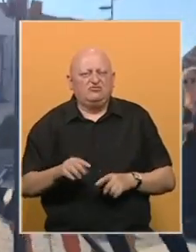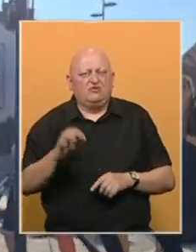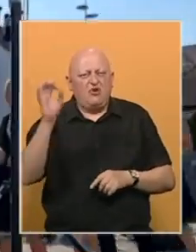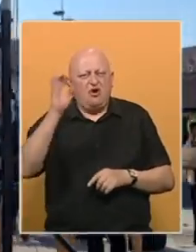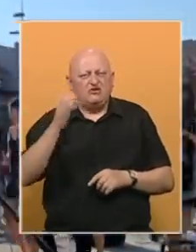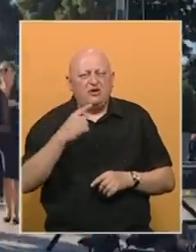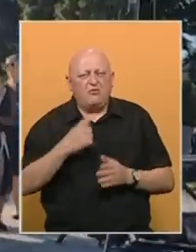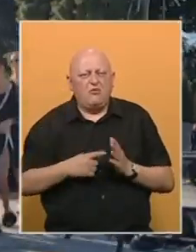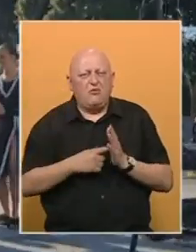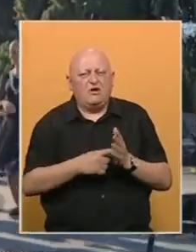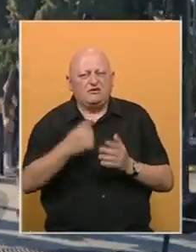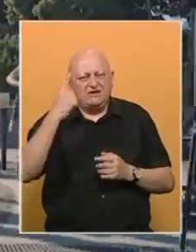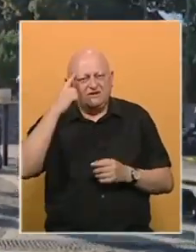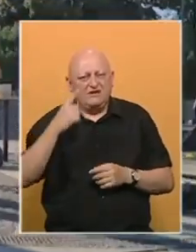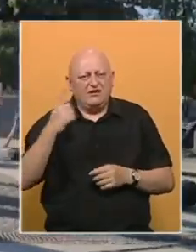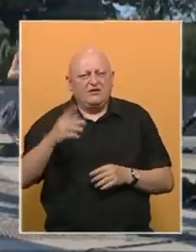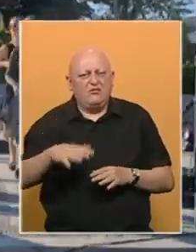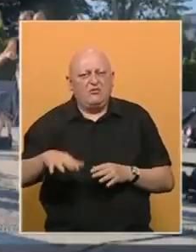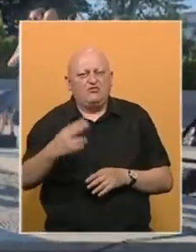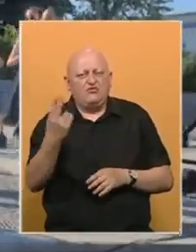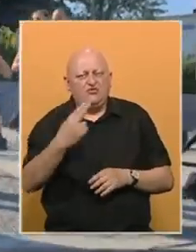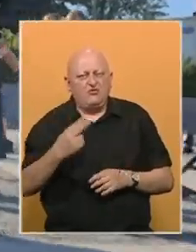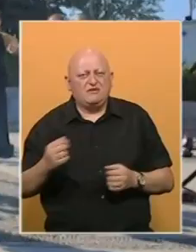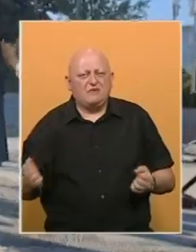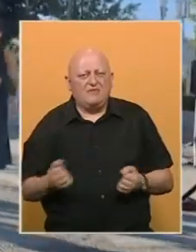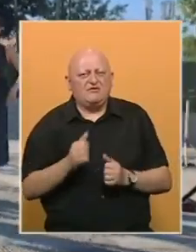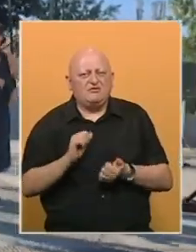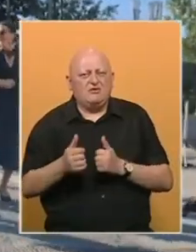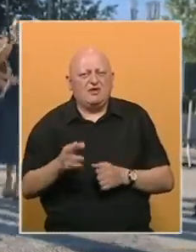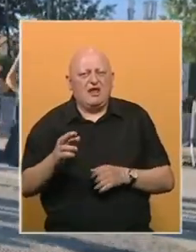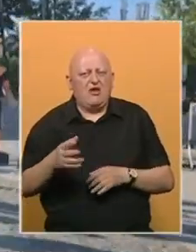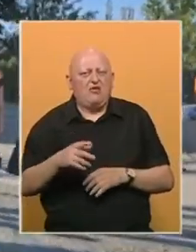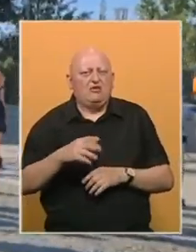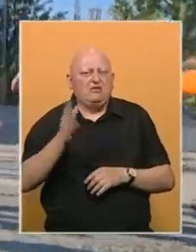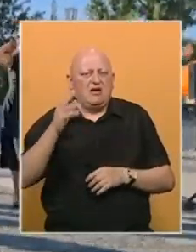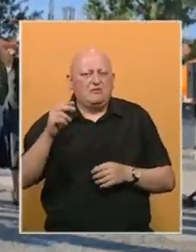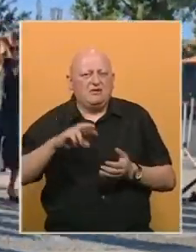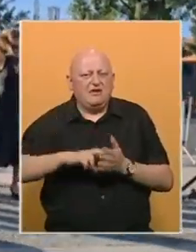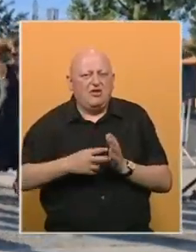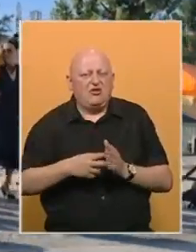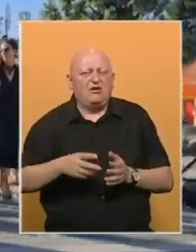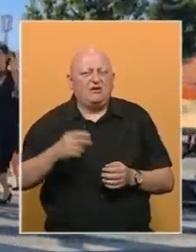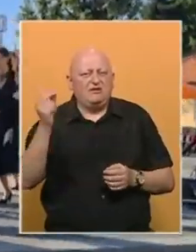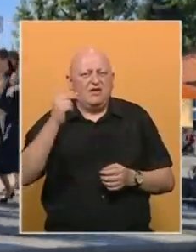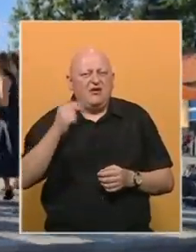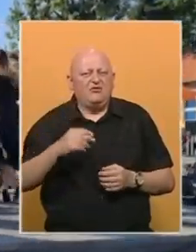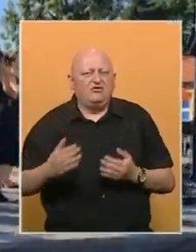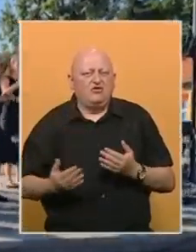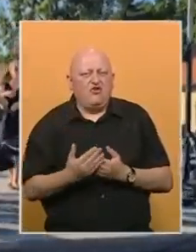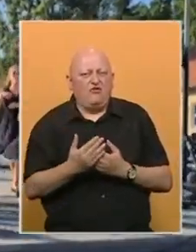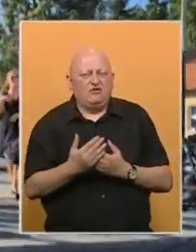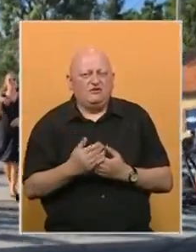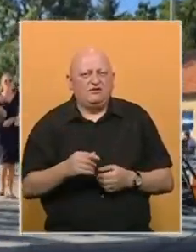karaktera da bi pokazali znanje i ideje na polju umjetnosti, aktivizma, sporta, ekologije, naprednih tehnologija, nauke i